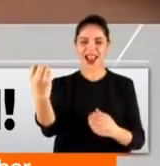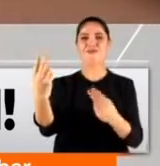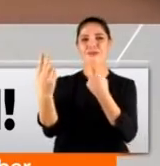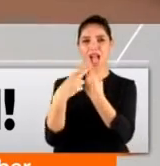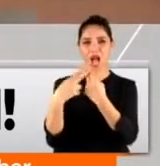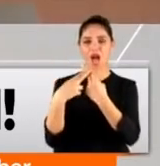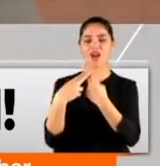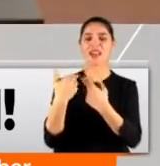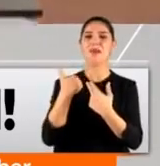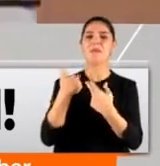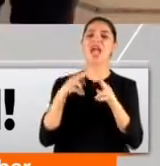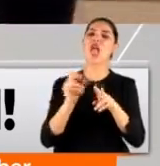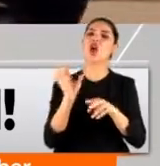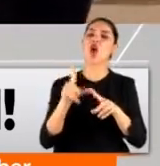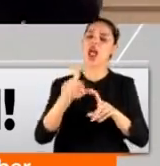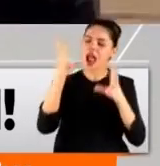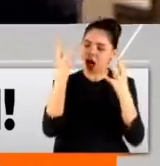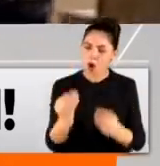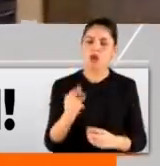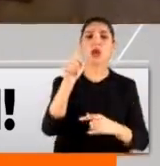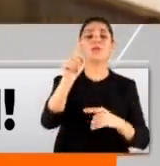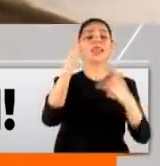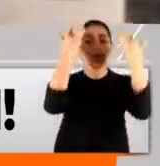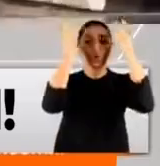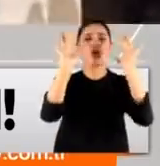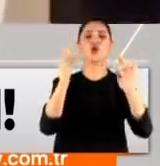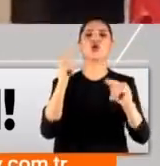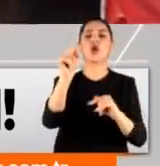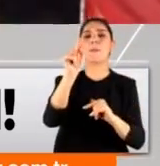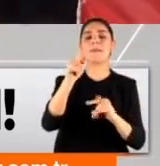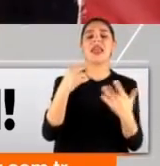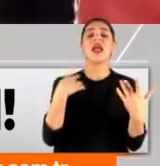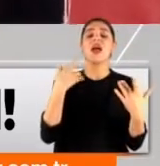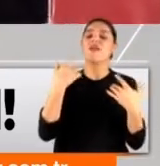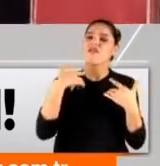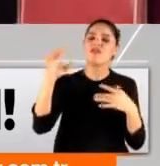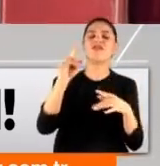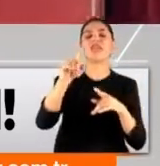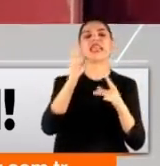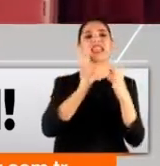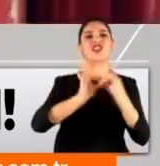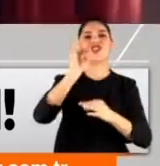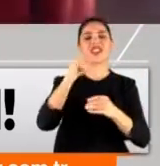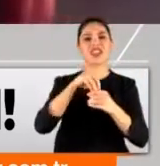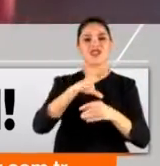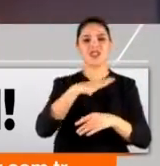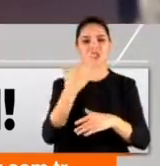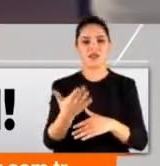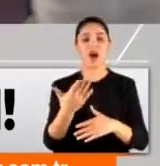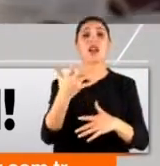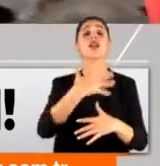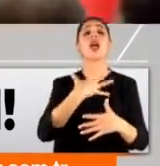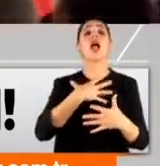kölesiyim diyen bir kültürün, bir medeniyetin mensuplarıyız. Kendine tabi olmayan